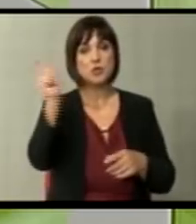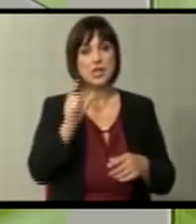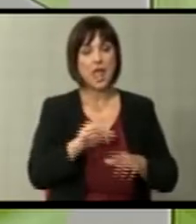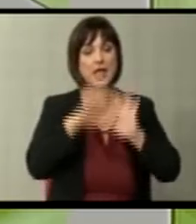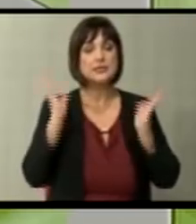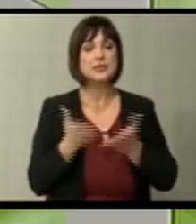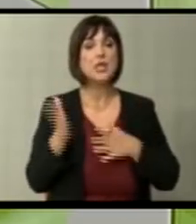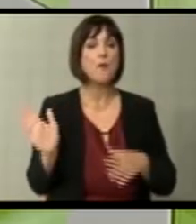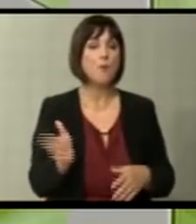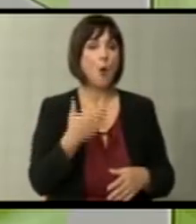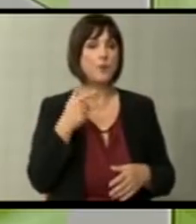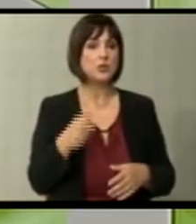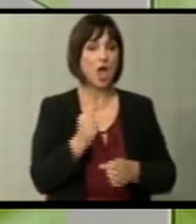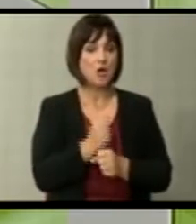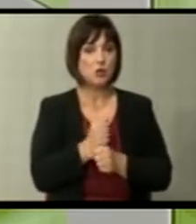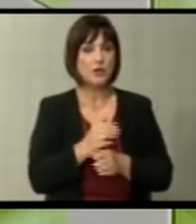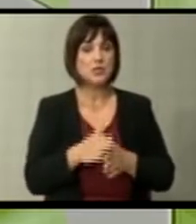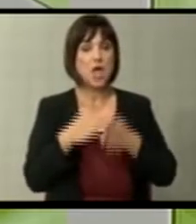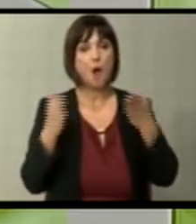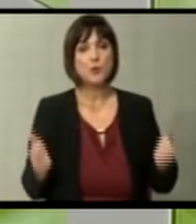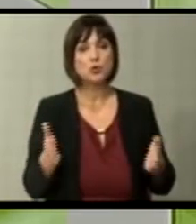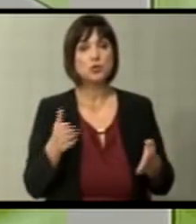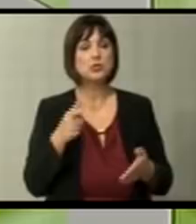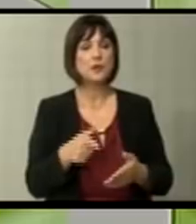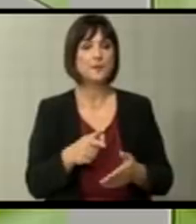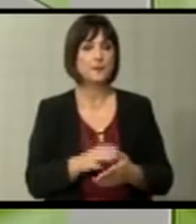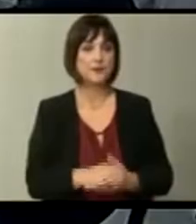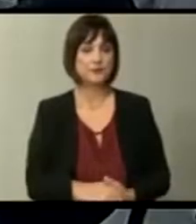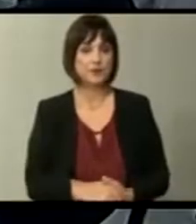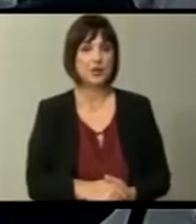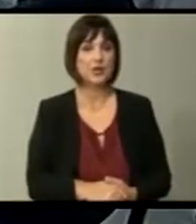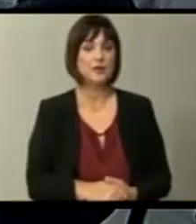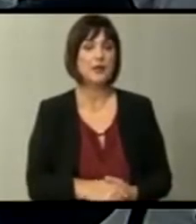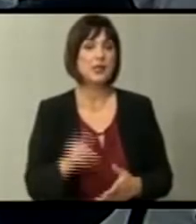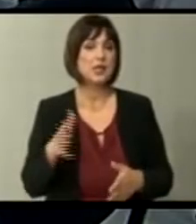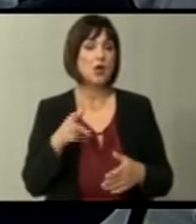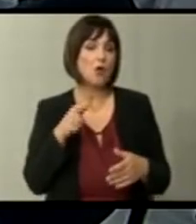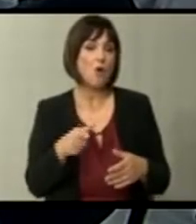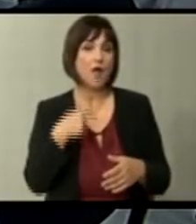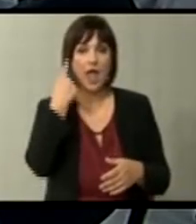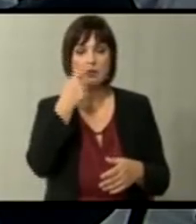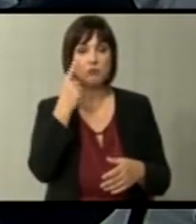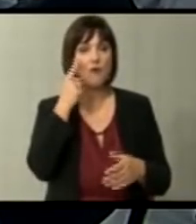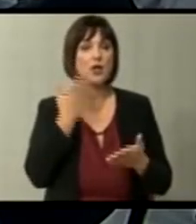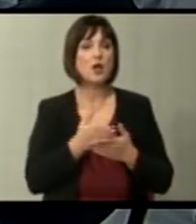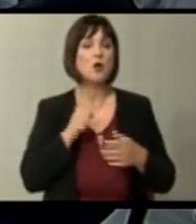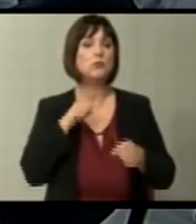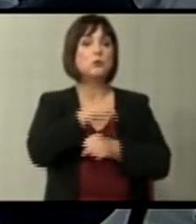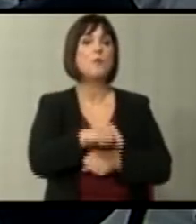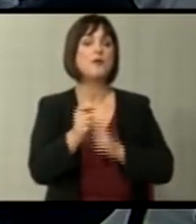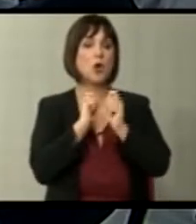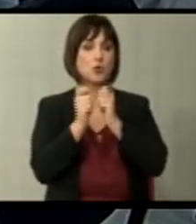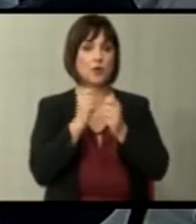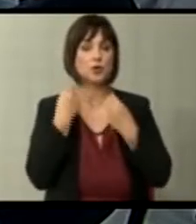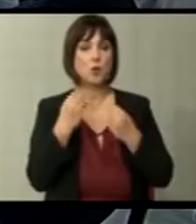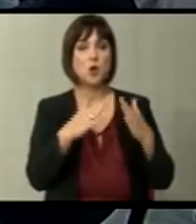сите поминали процесот на проширување е декларацијата на бугарската влада некако личи на упад во договорот за